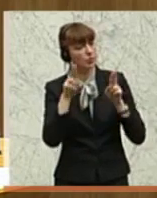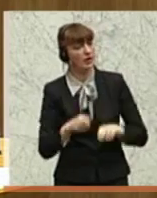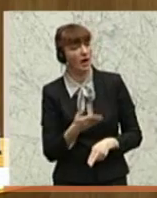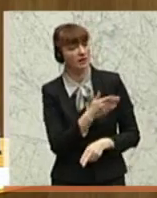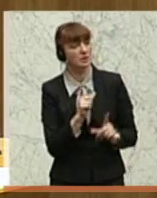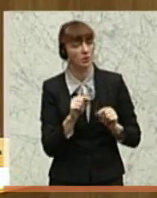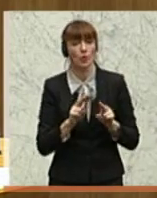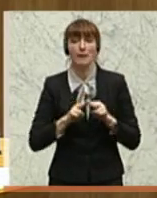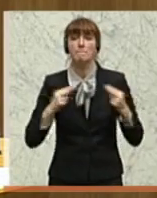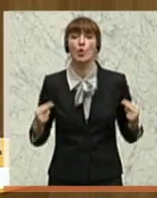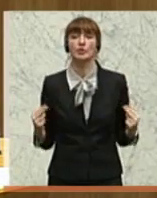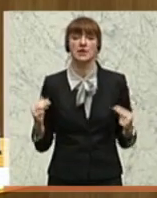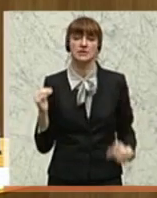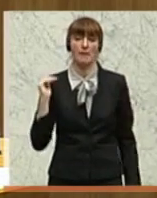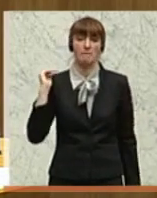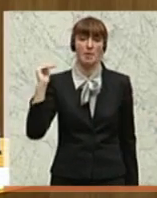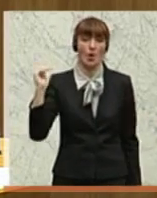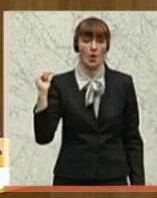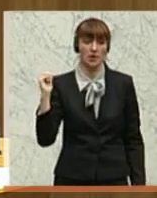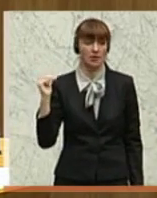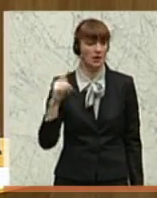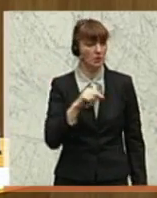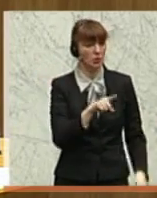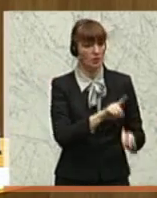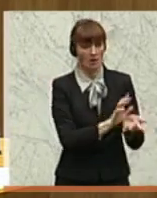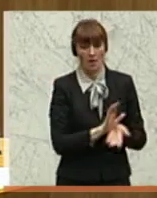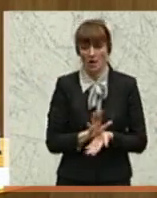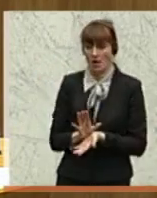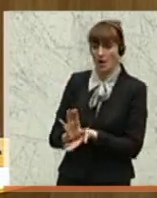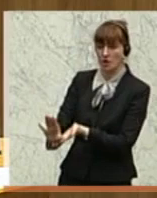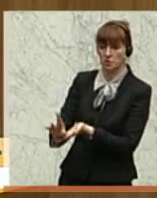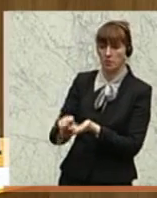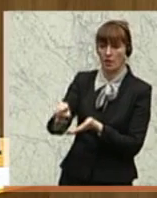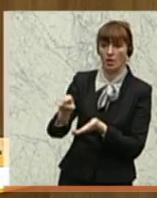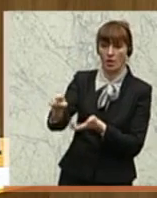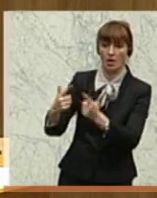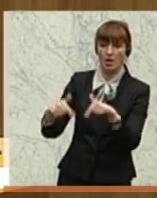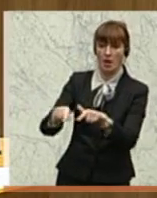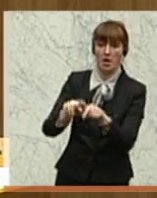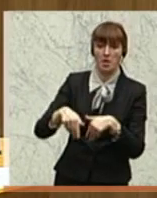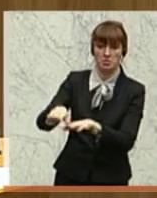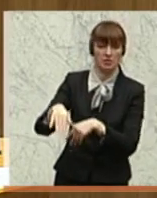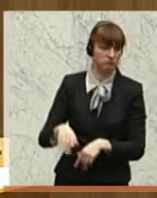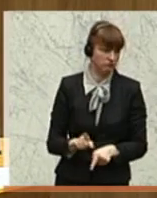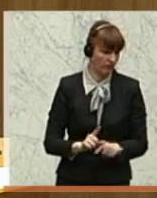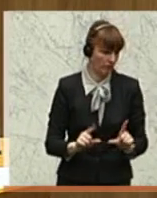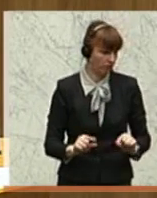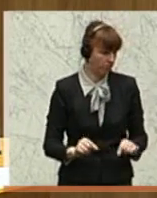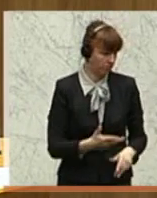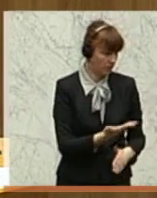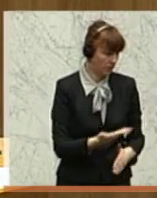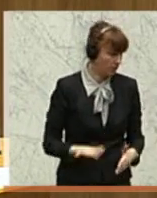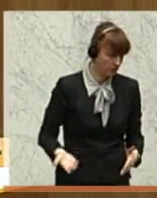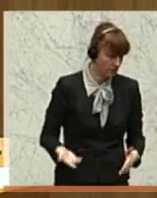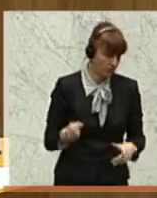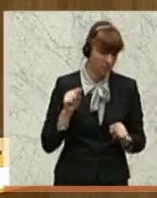Bundesbehörde. Das hier abzuschieben an die Länder, das ist zu billig. Hier hat die